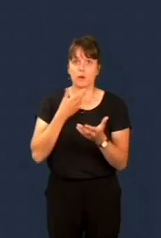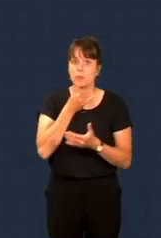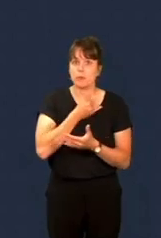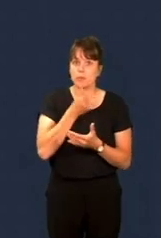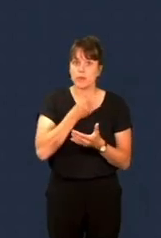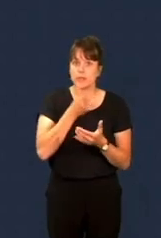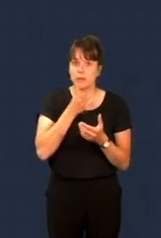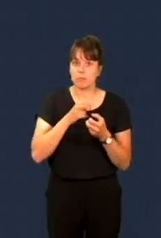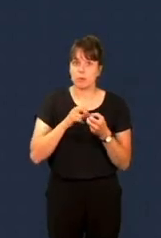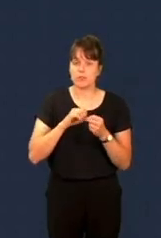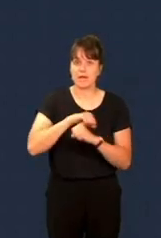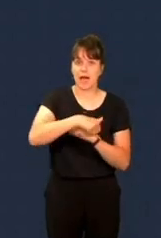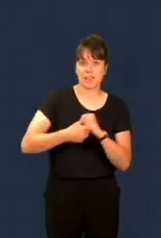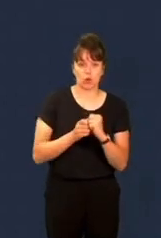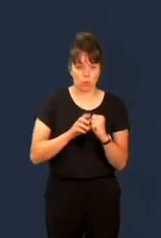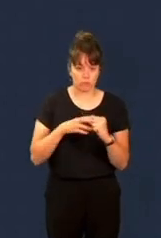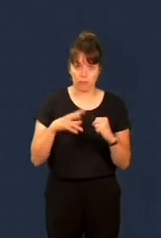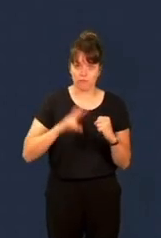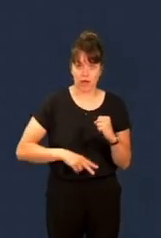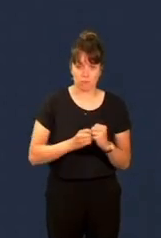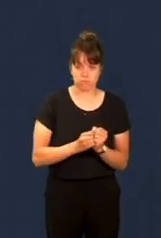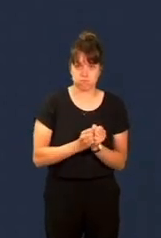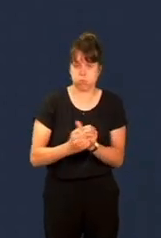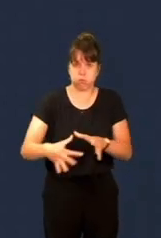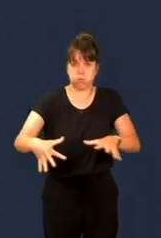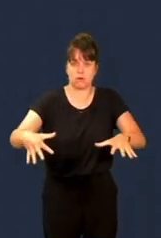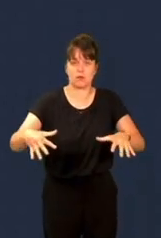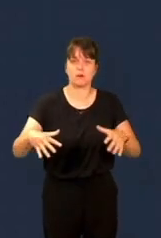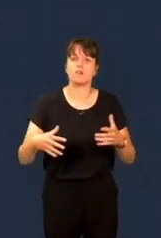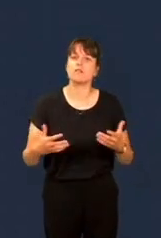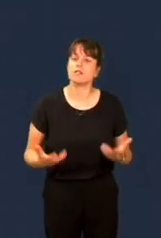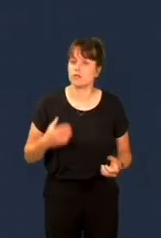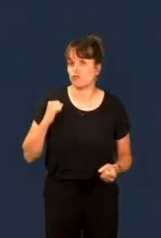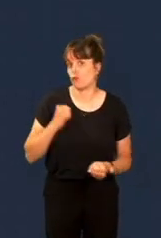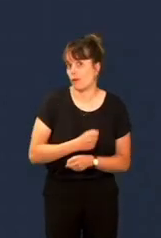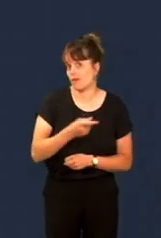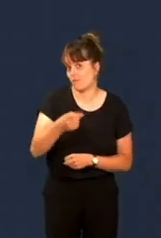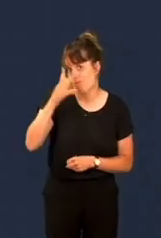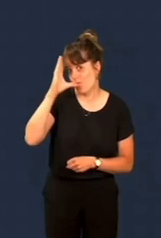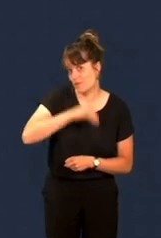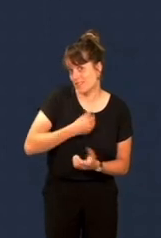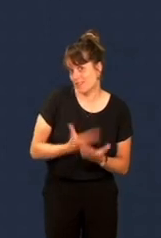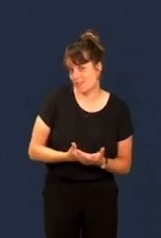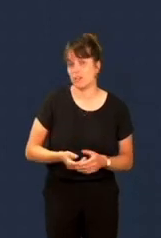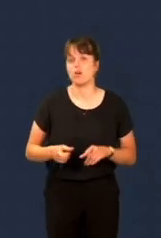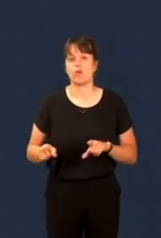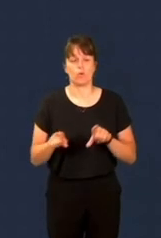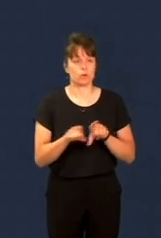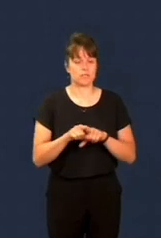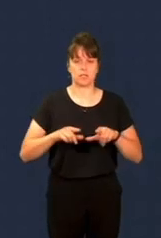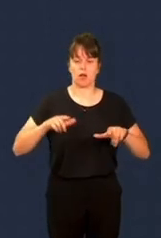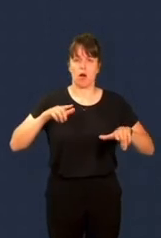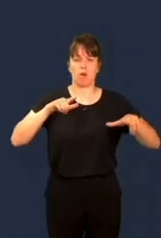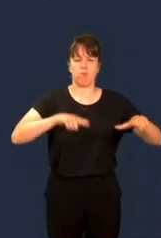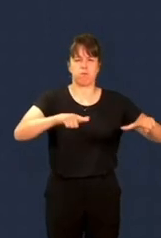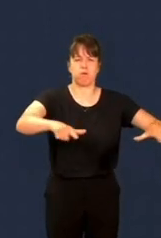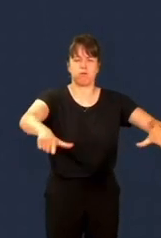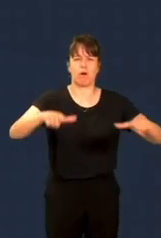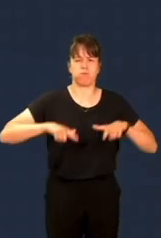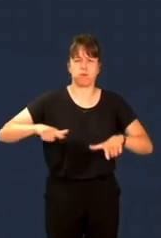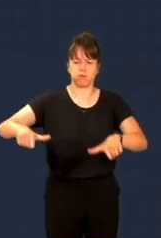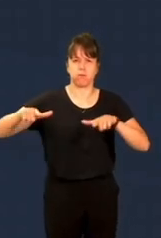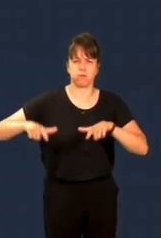de la table périodique des éléments. Et pour terminer, aboutir à l'installation de plus de 420 000 m² de panneaux voltaïques pour produire plus de